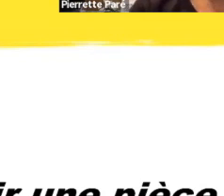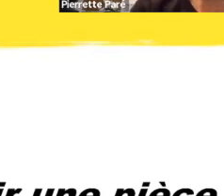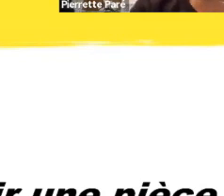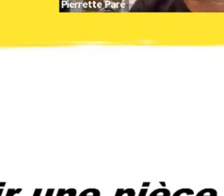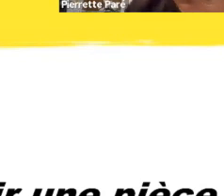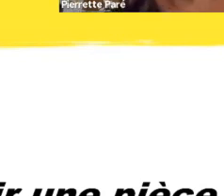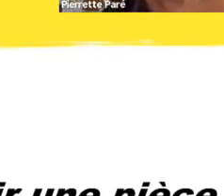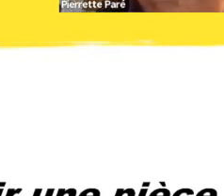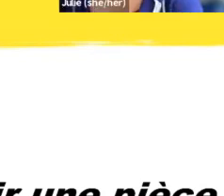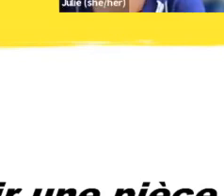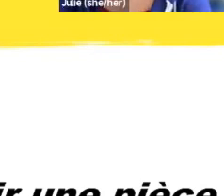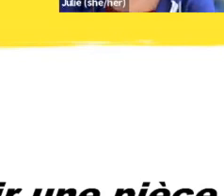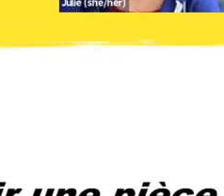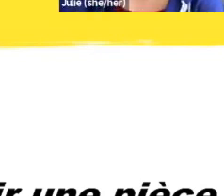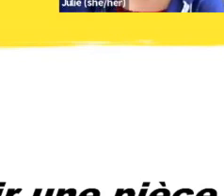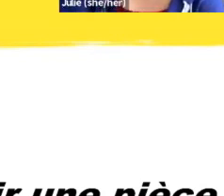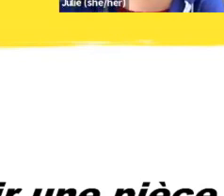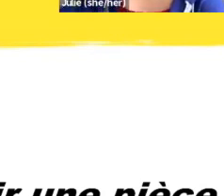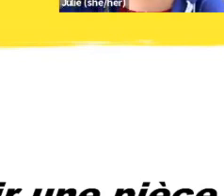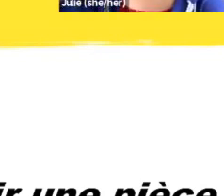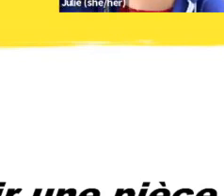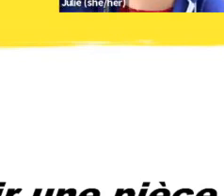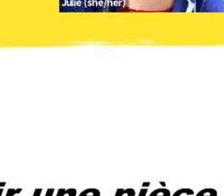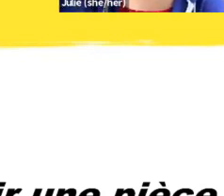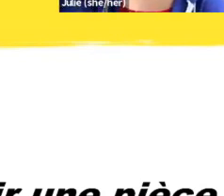Oui. Il devrait y avoir un numéro